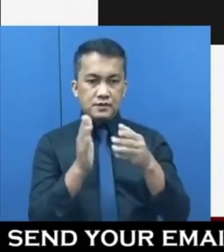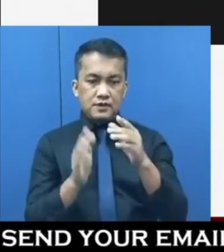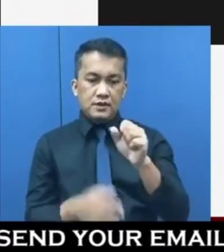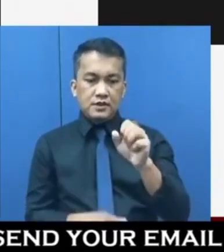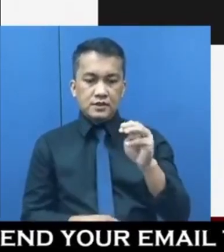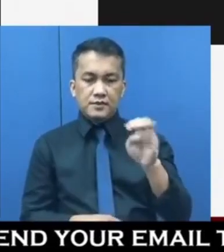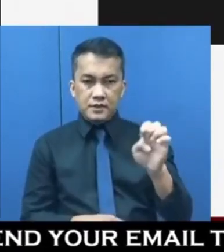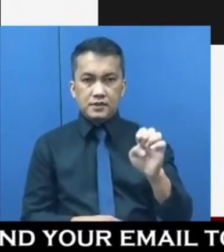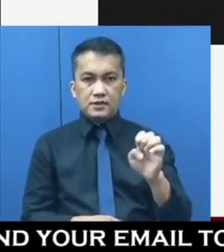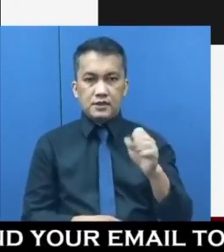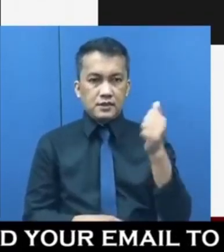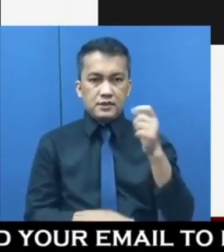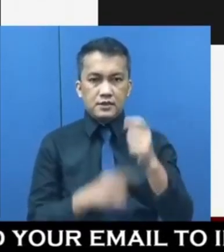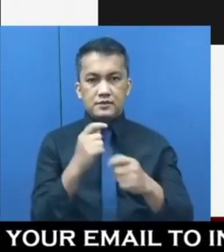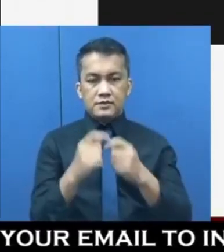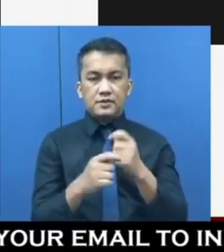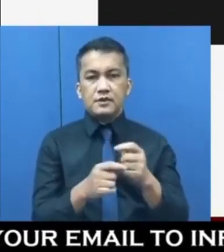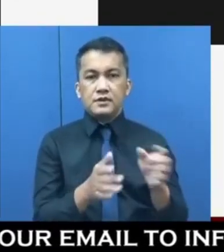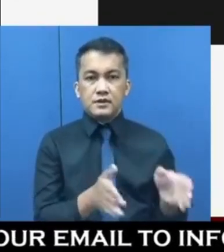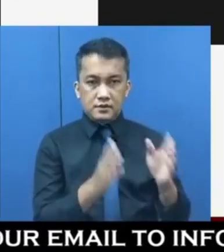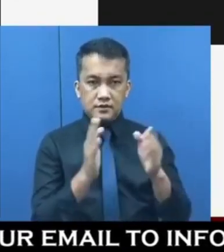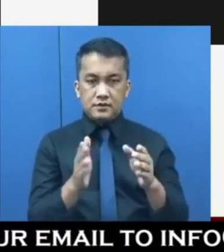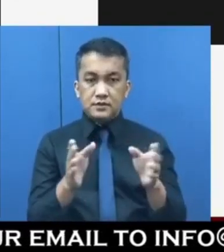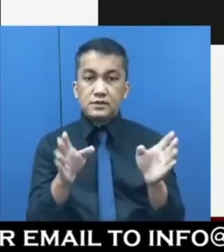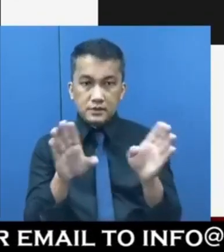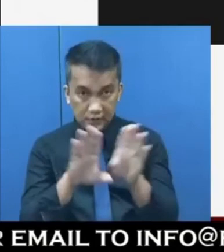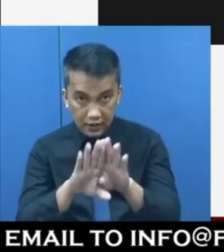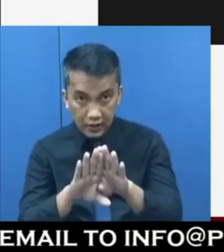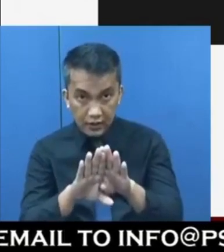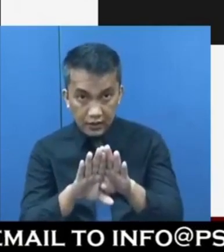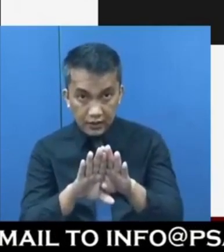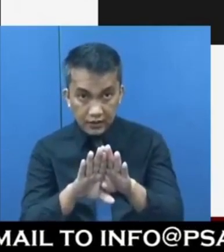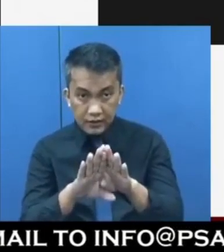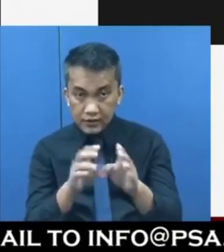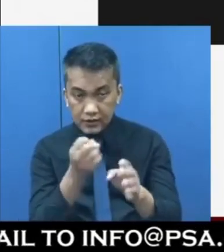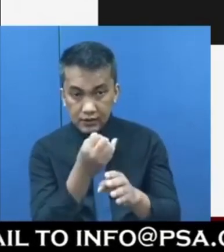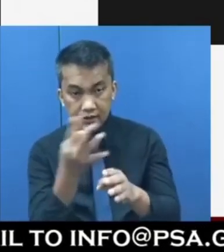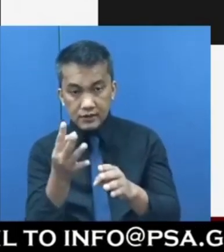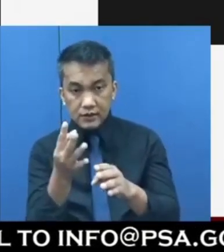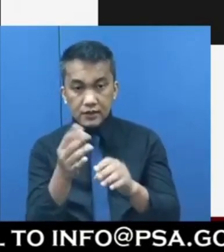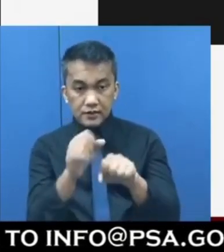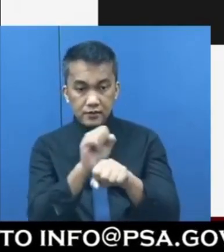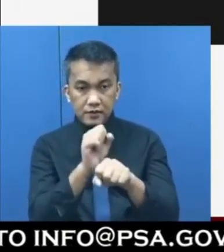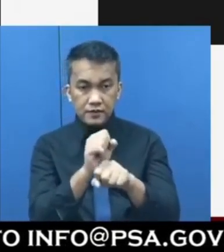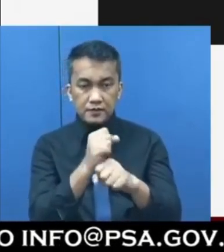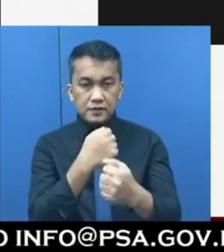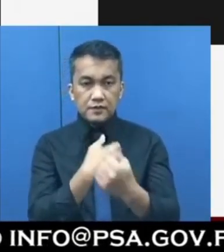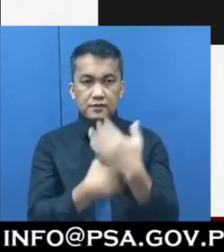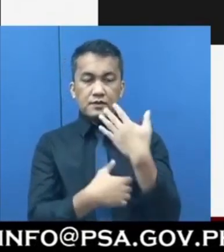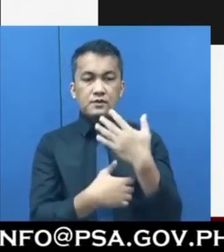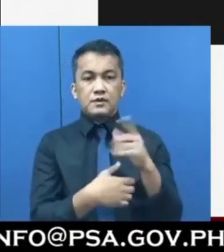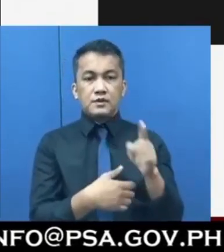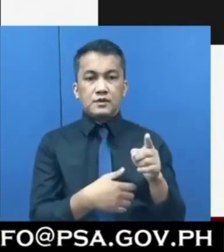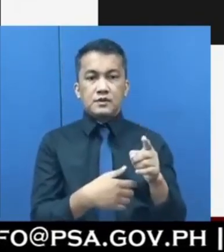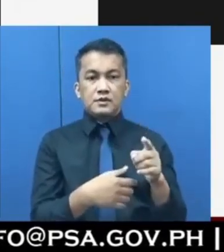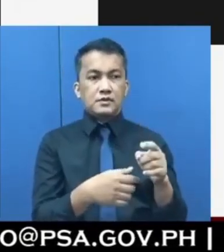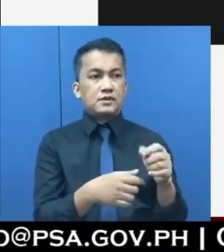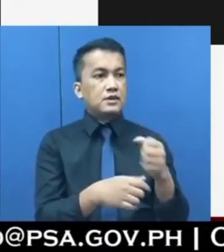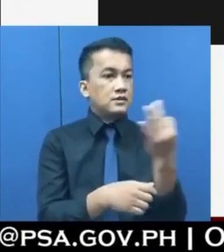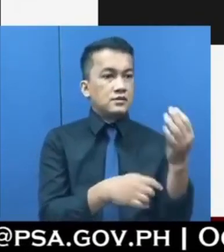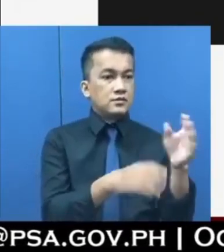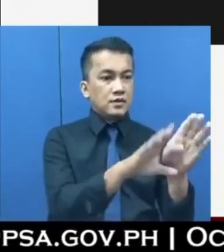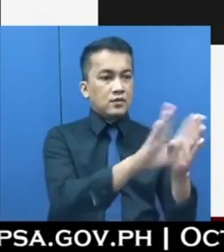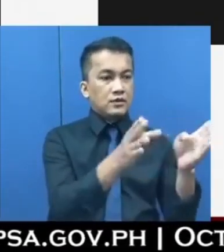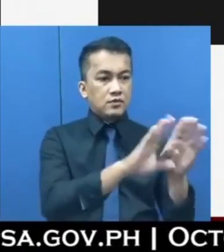other types of establishments na nagsara ilan yung employee na napekto at mga firms din na nagbukas kasi mayroon tayong mga